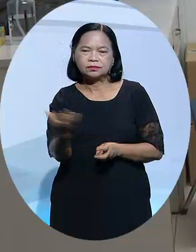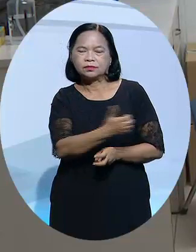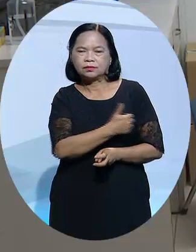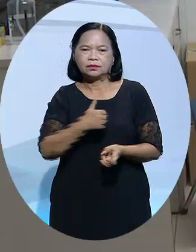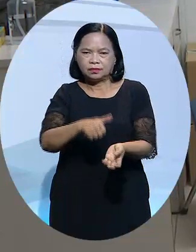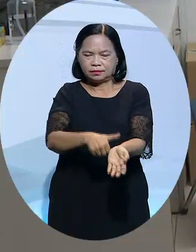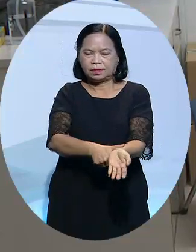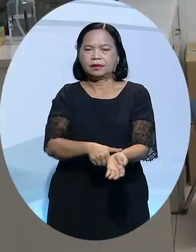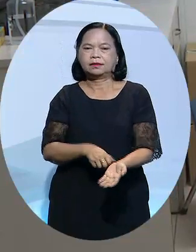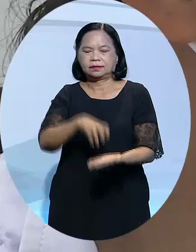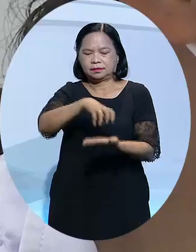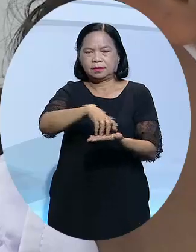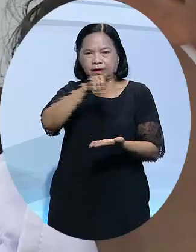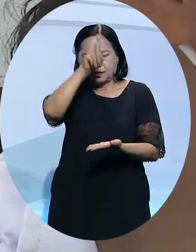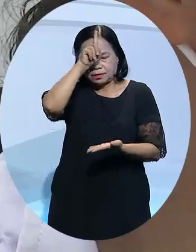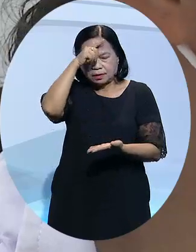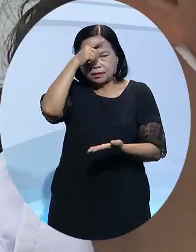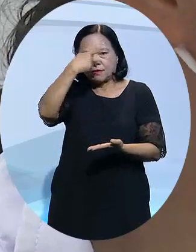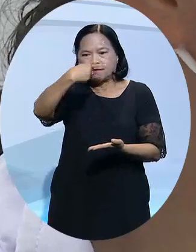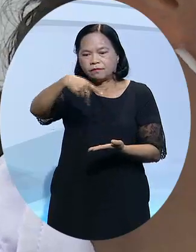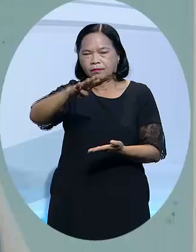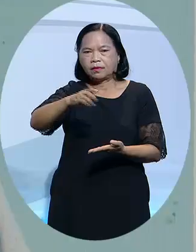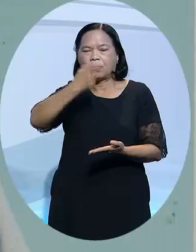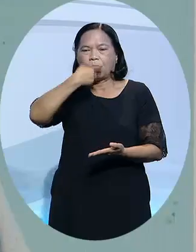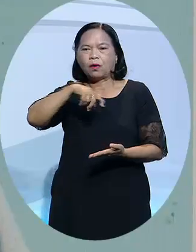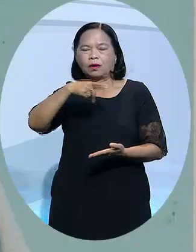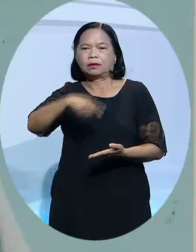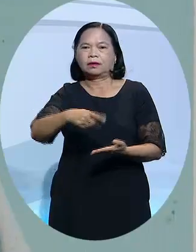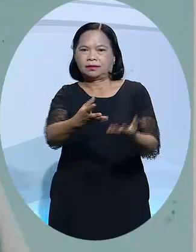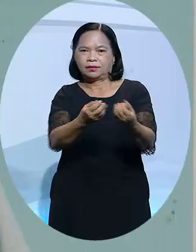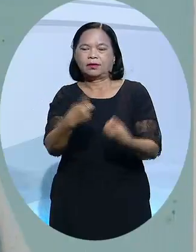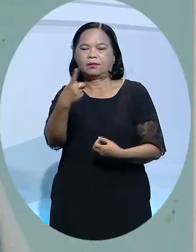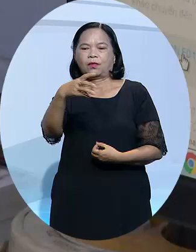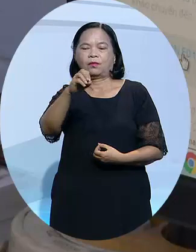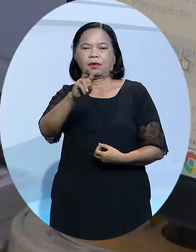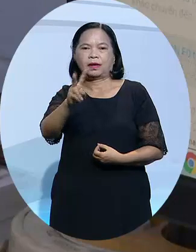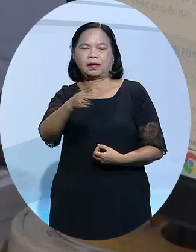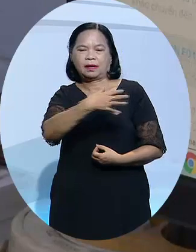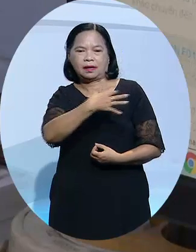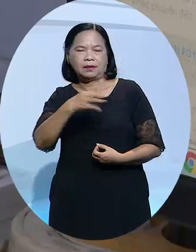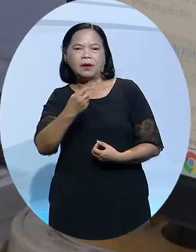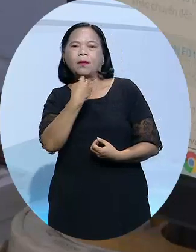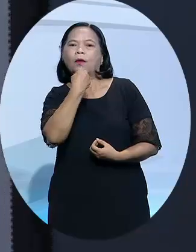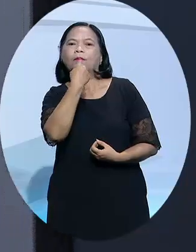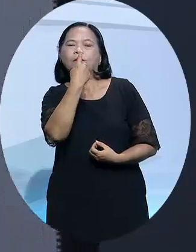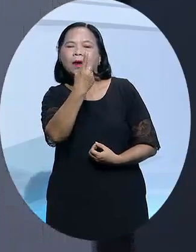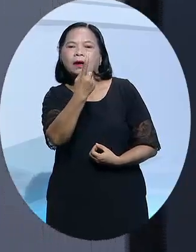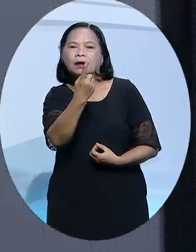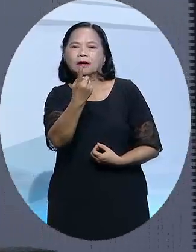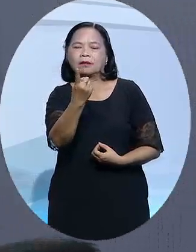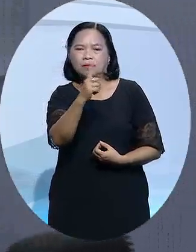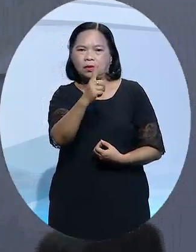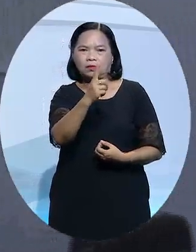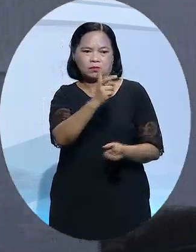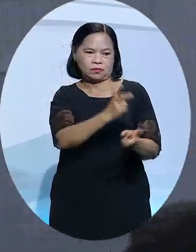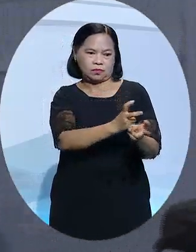Tính đến hôm nay, trạm y tế vườn 4 quận Phú Nhuận cũng đã tiếp nhận 102 trường hợp F0 khai báo qua nền tảng số, trong đó gồm 1 ca thuộc